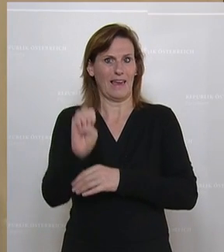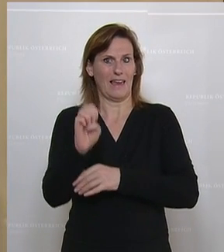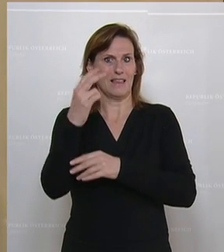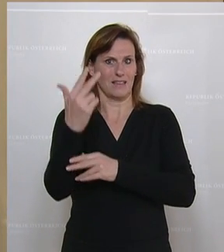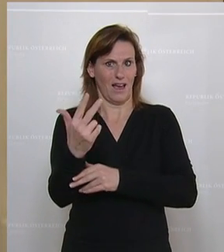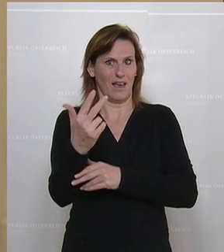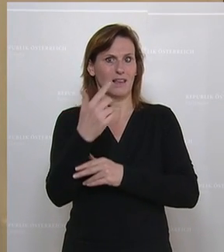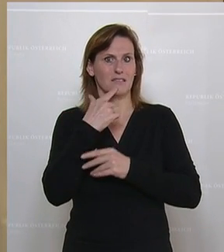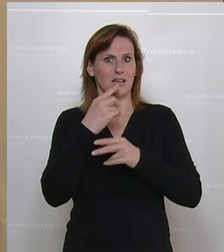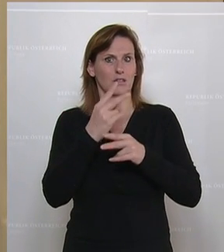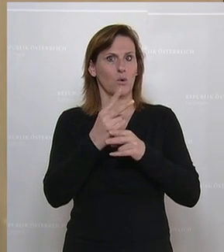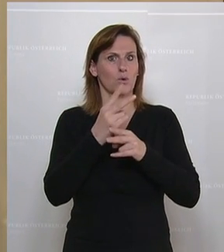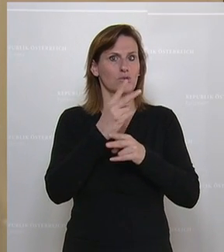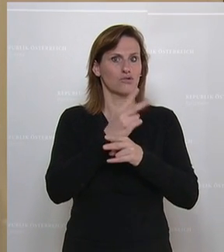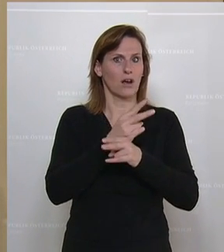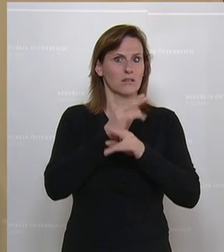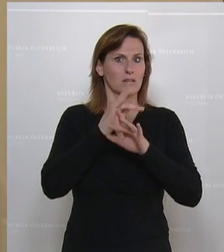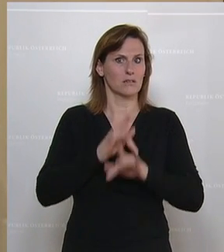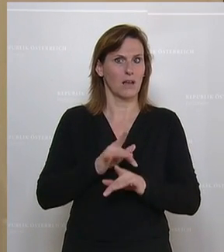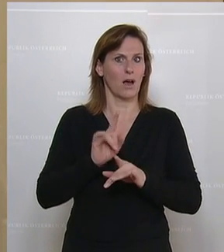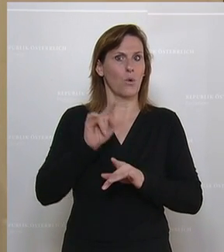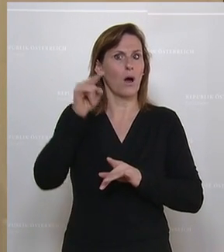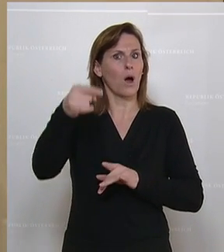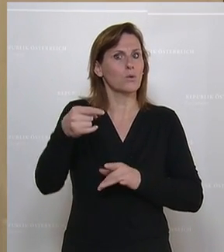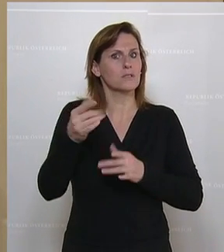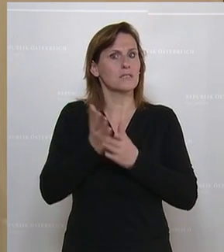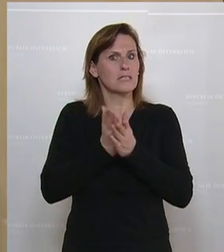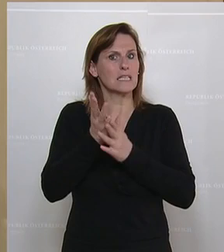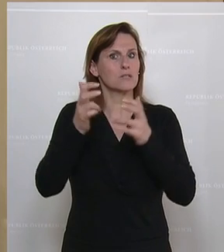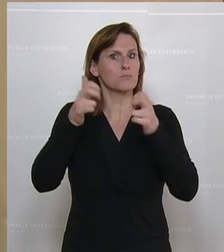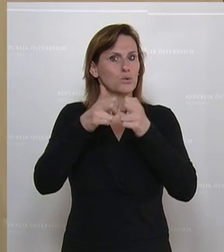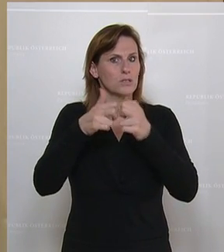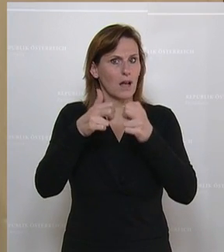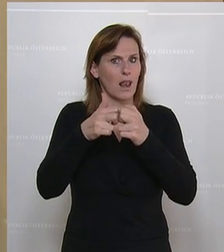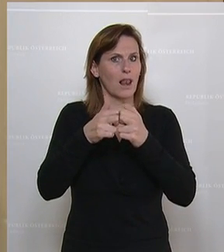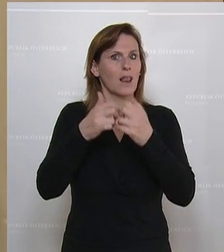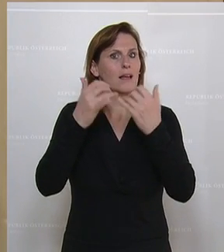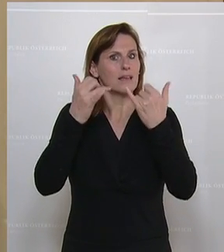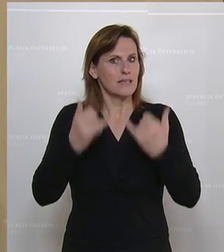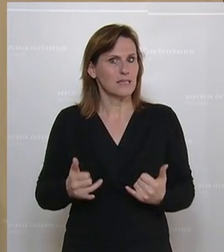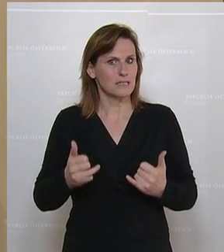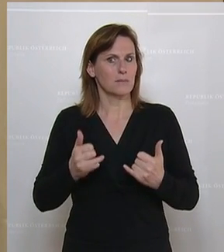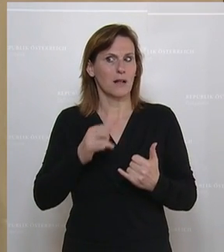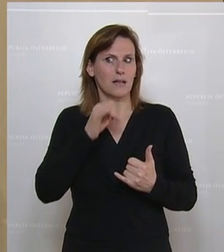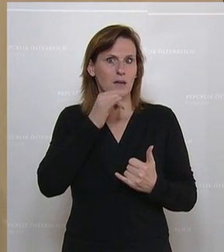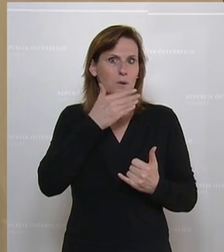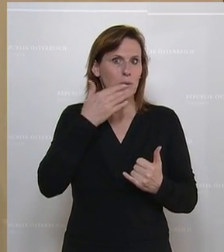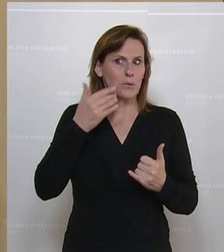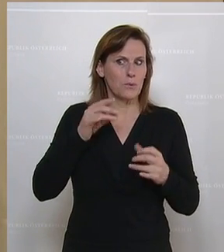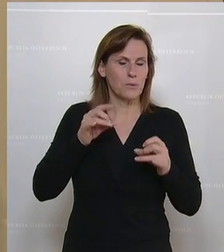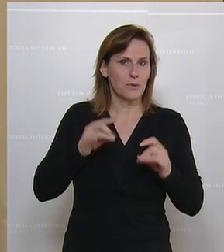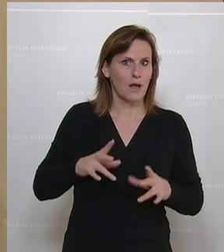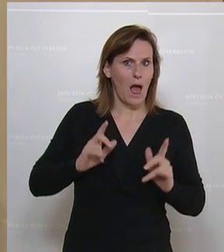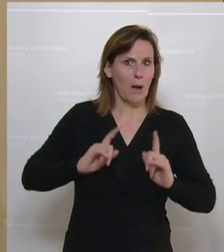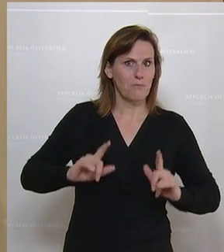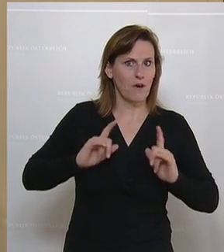besonders auch den Europäischen Auswärtigen Dienst und Brüssel, eigentlich berufen, jetzt hier in den